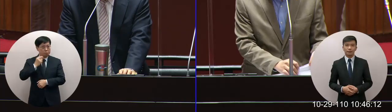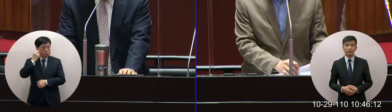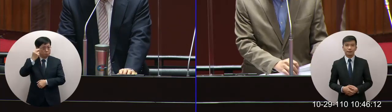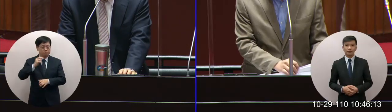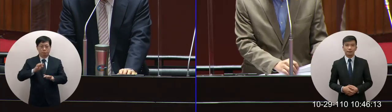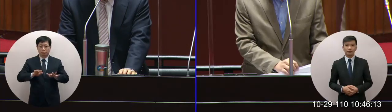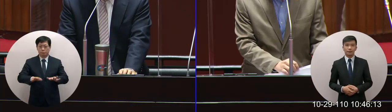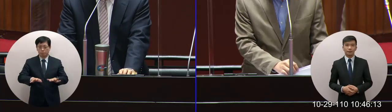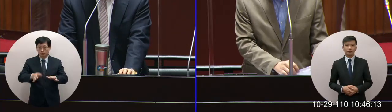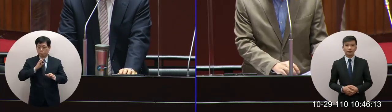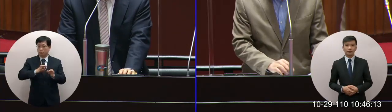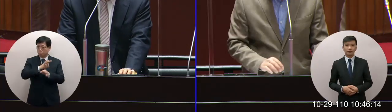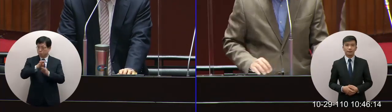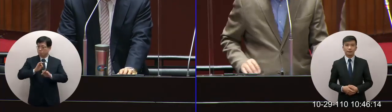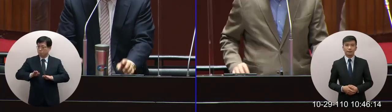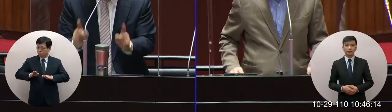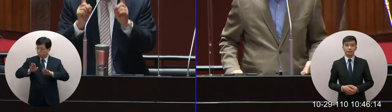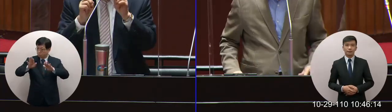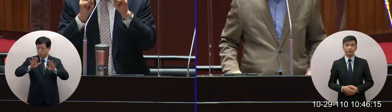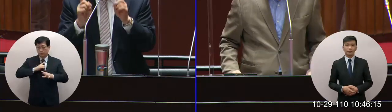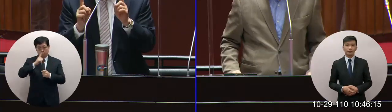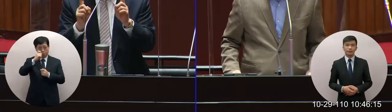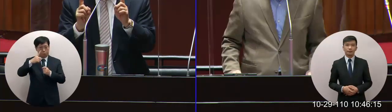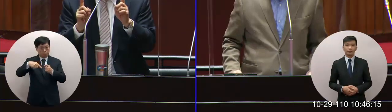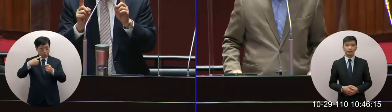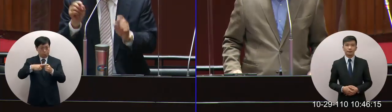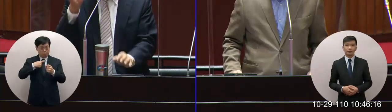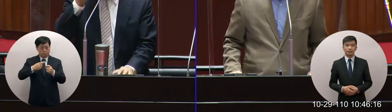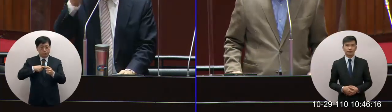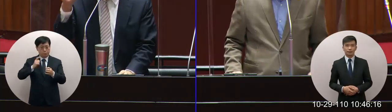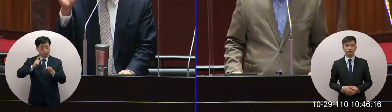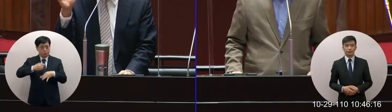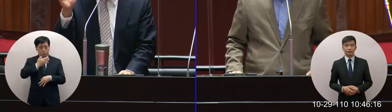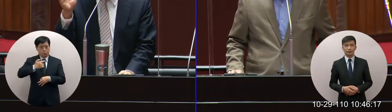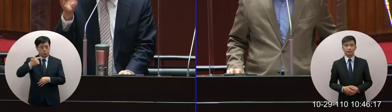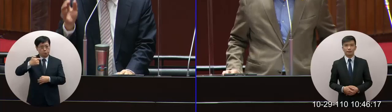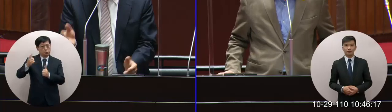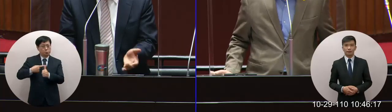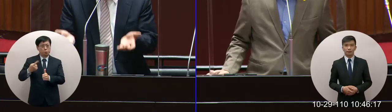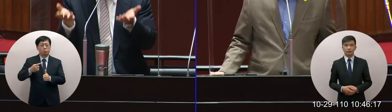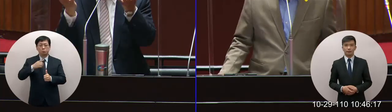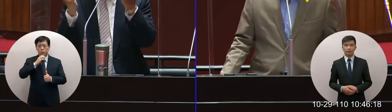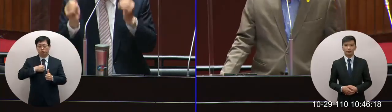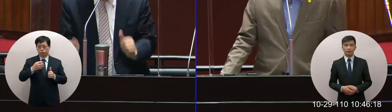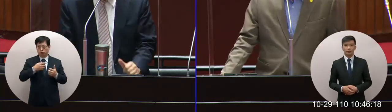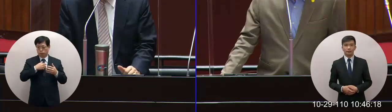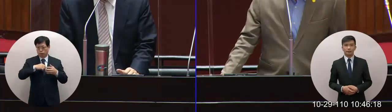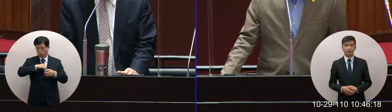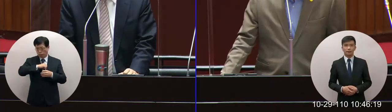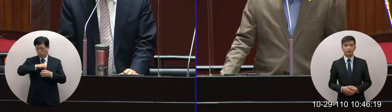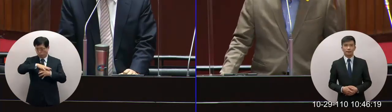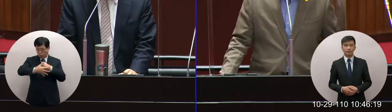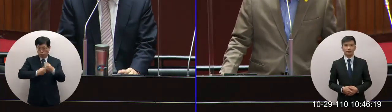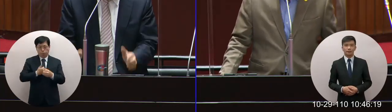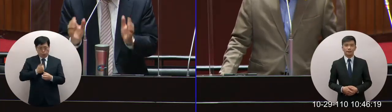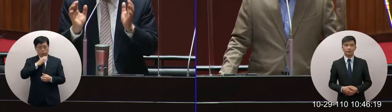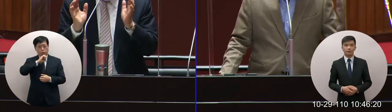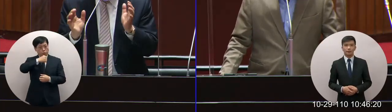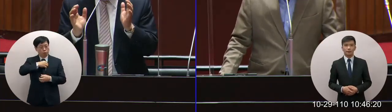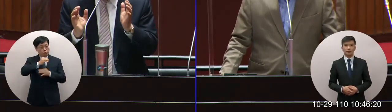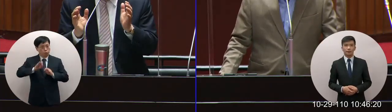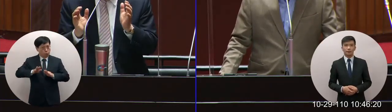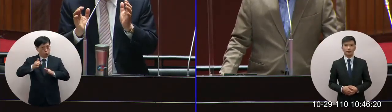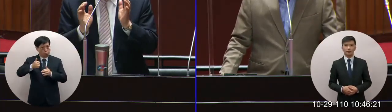我們今天經濟發展創十一年來新高局勢滔滔台灣經濟很好是